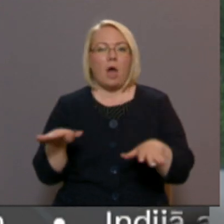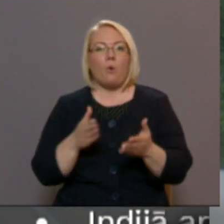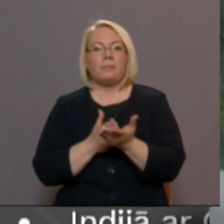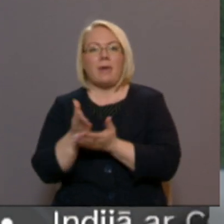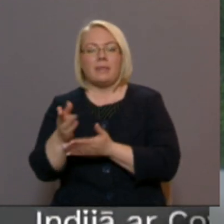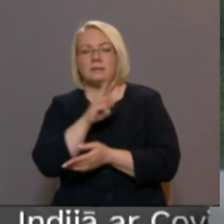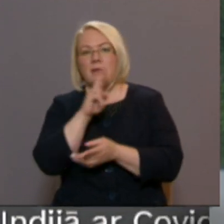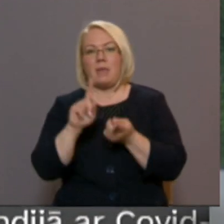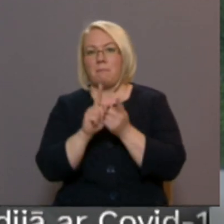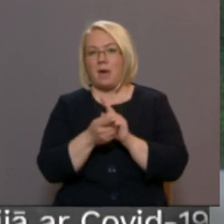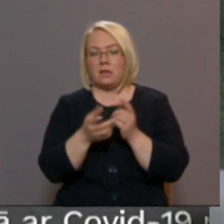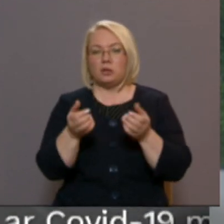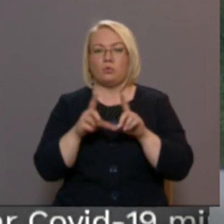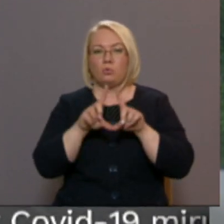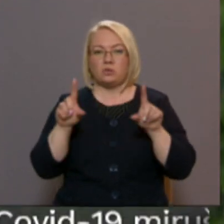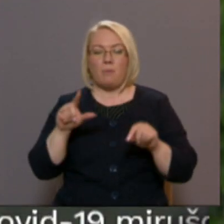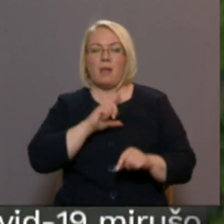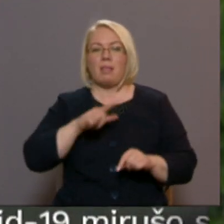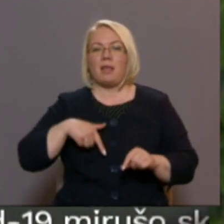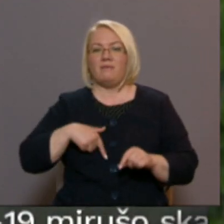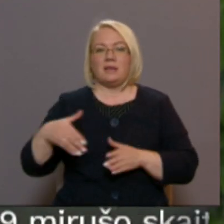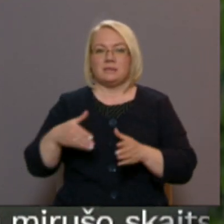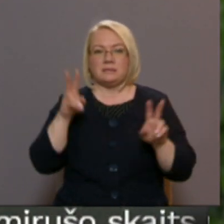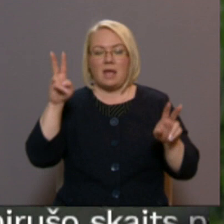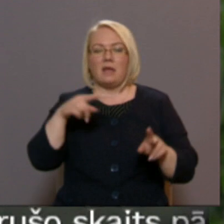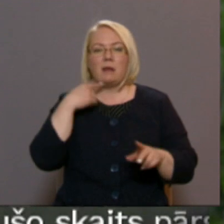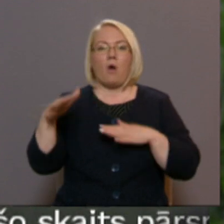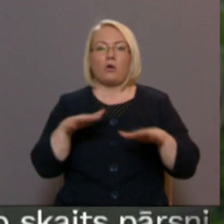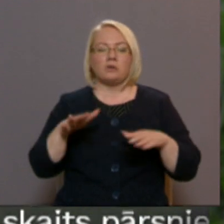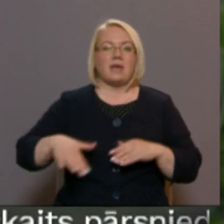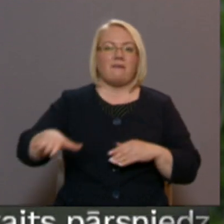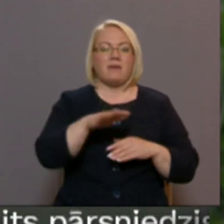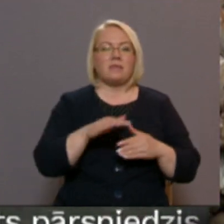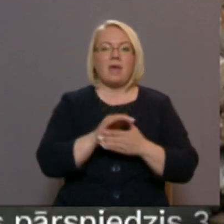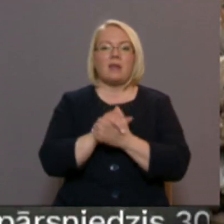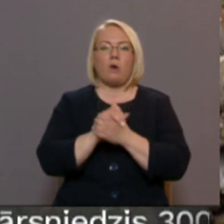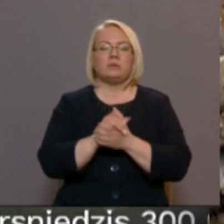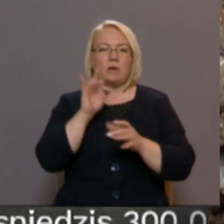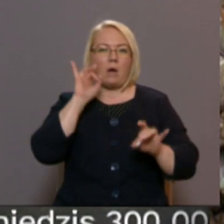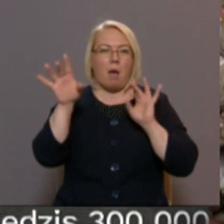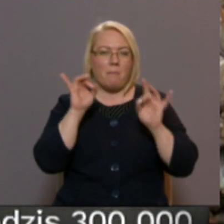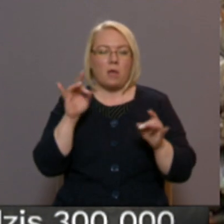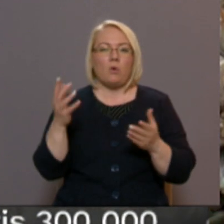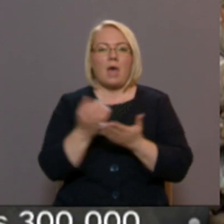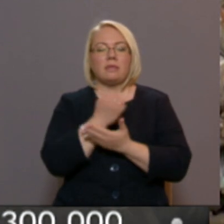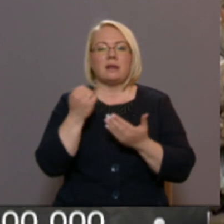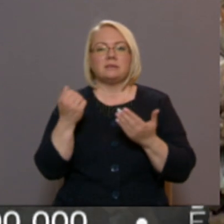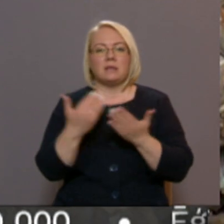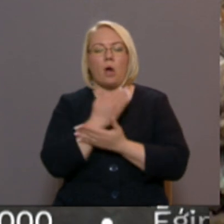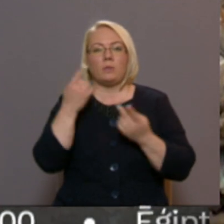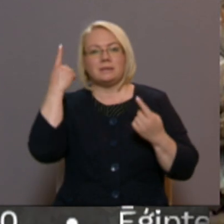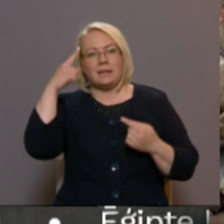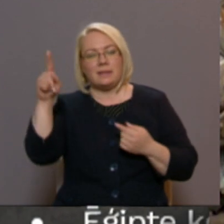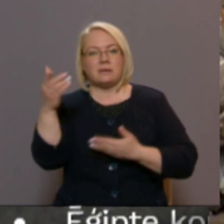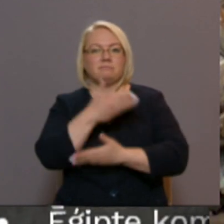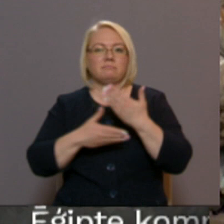nemainīsies, uzņēmums Latvijas valsts ceļi apsver iespēju organizēt vidē drauzīgu kampaņu, gan arī rast jaunas idejas sadarbībā